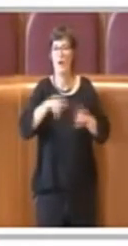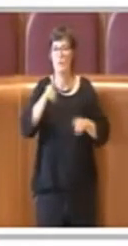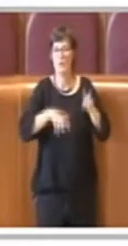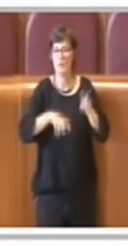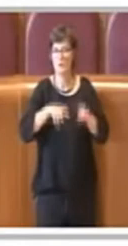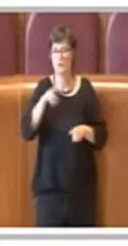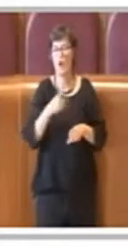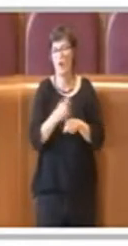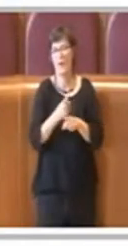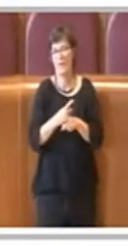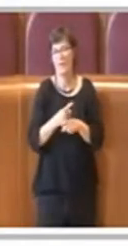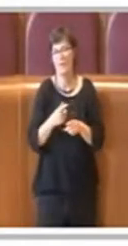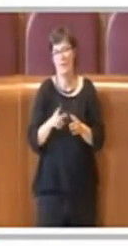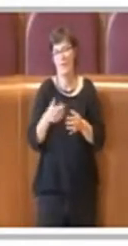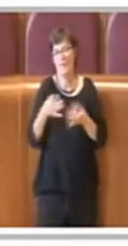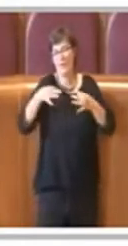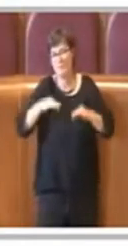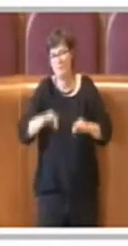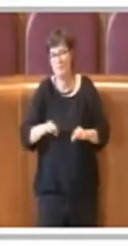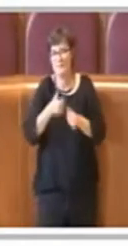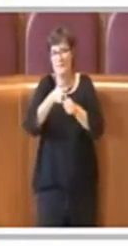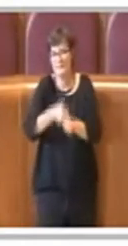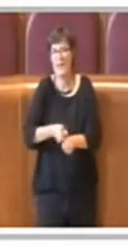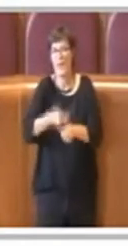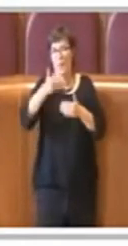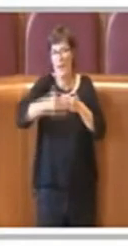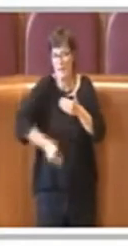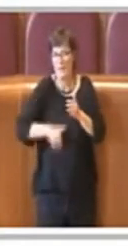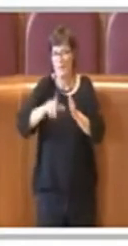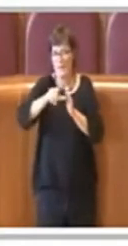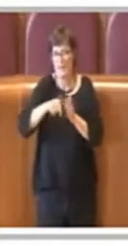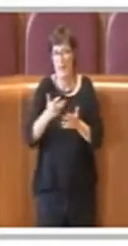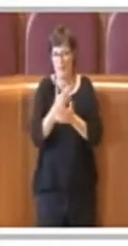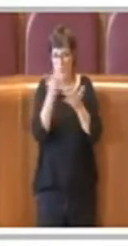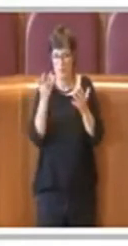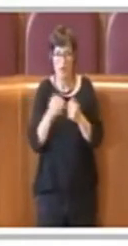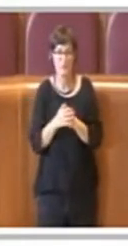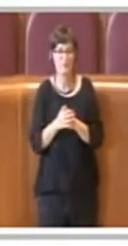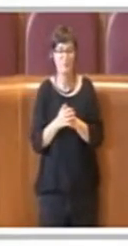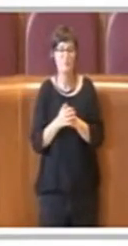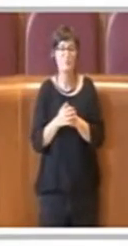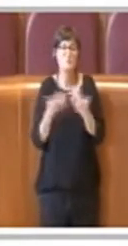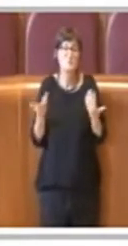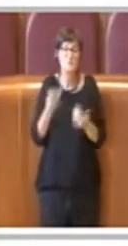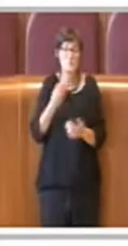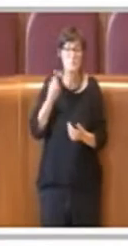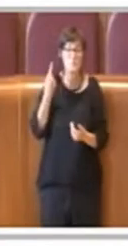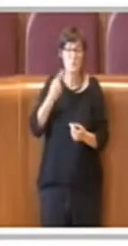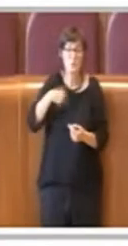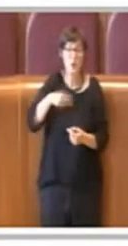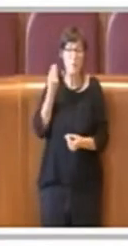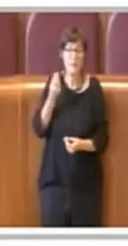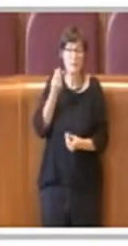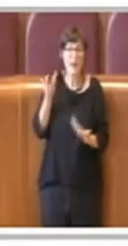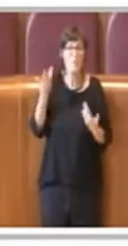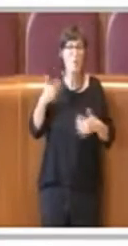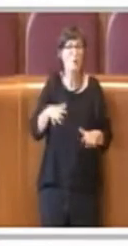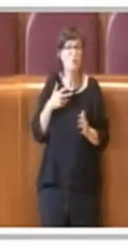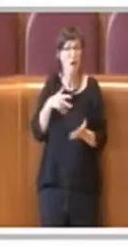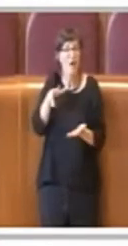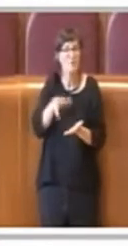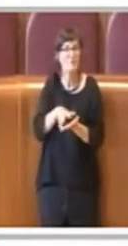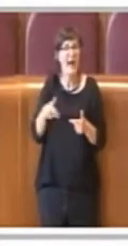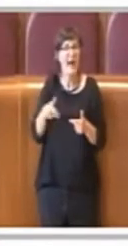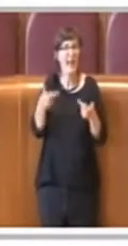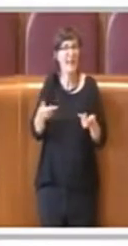'espressione di parere delle commissioni, quindi di fatto noi crediamo di aver garantito in una maniera, ripeto, alta